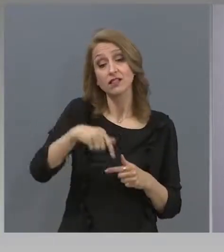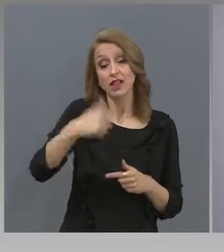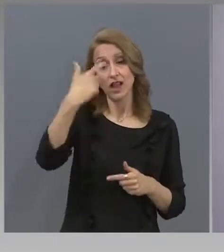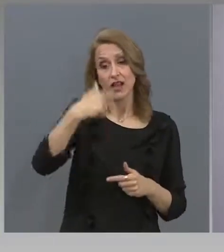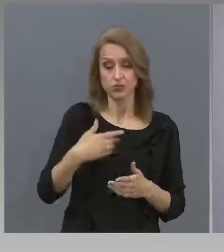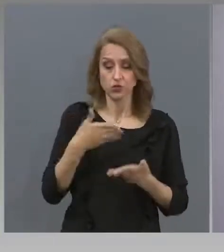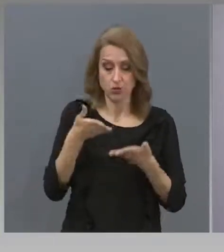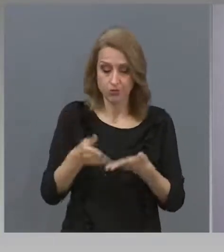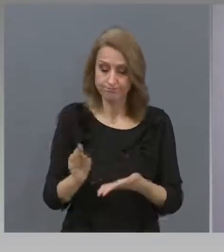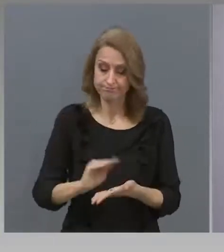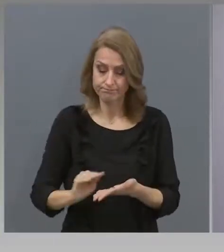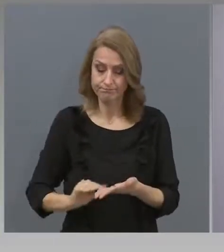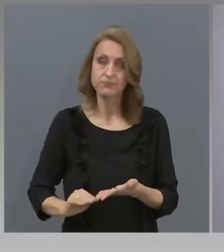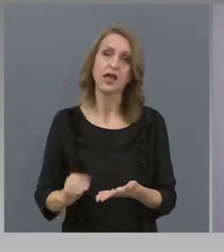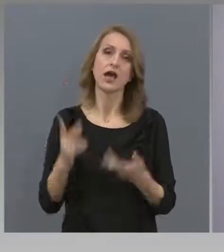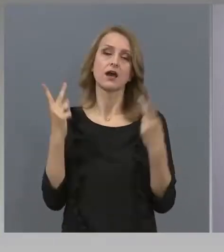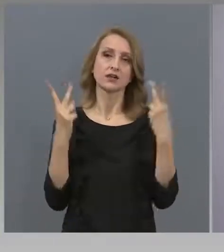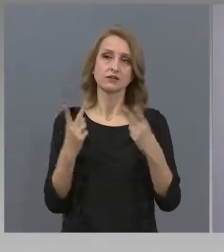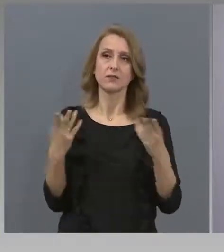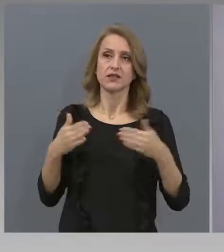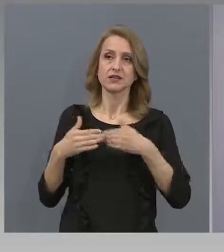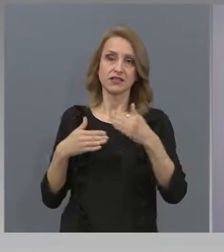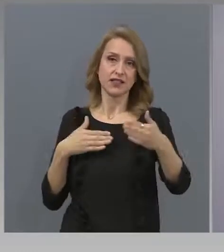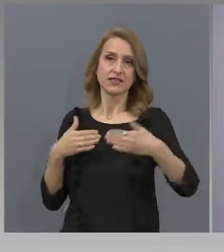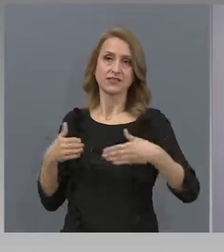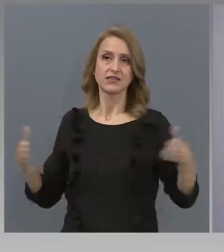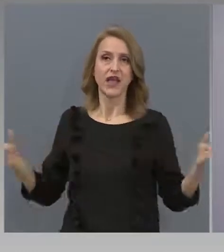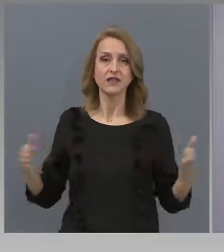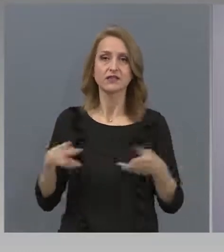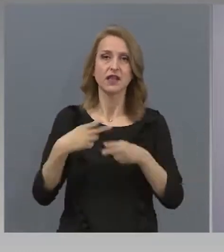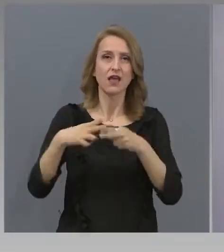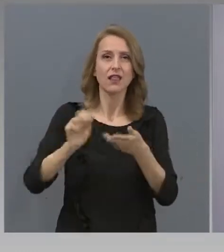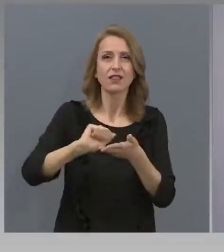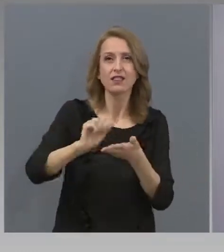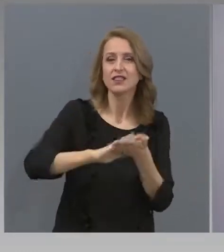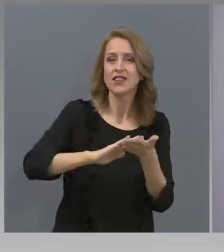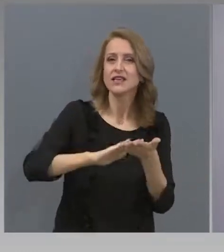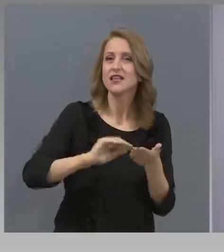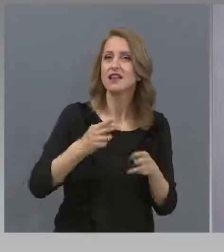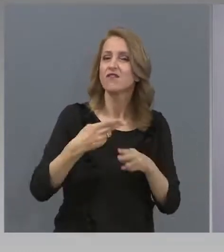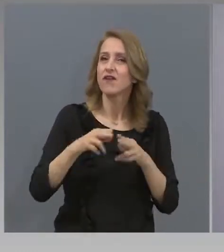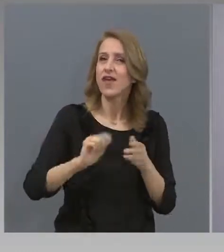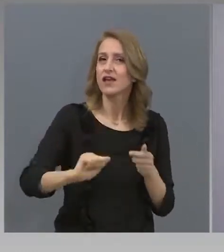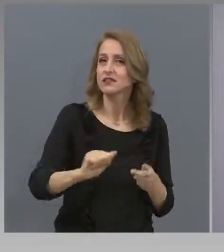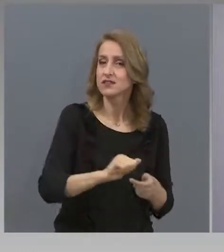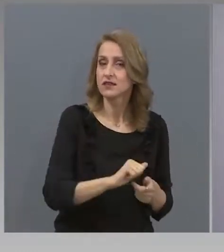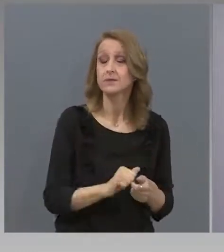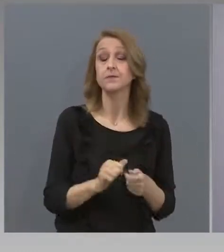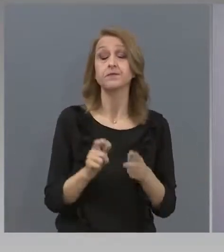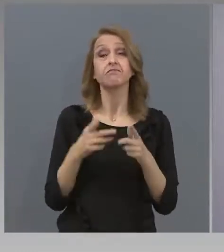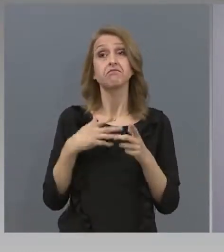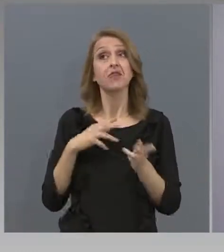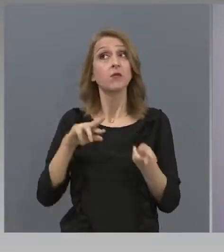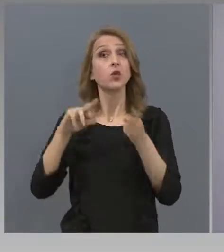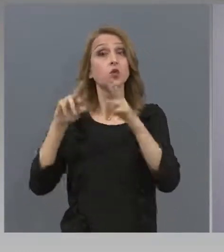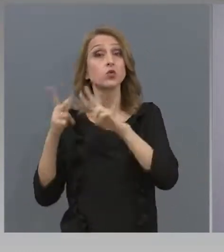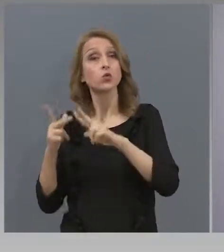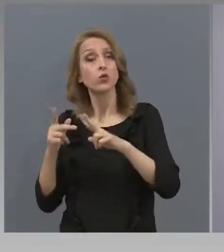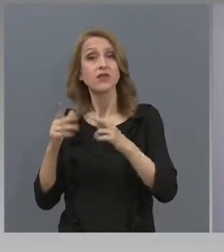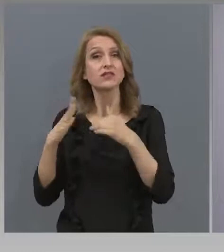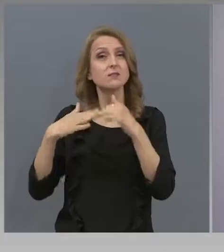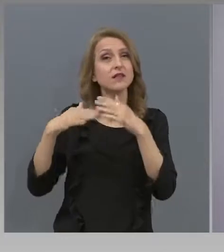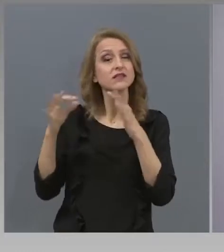дистанция и дезинфекция. Има обаче други изпити, при които кандидати са по-малко. Те дори могат да се